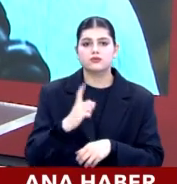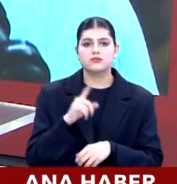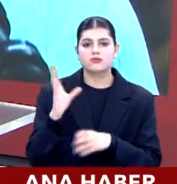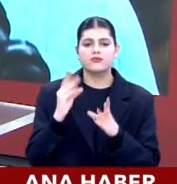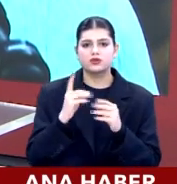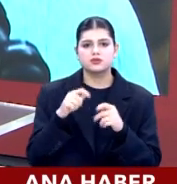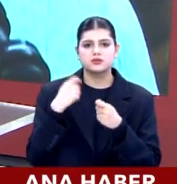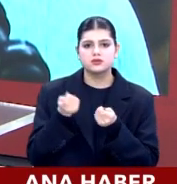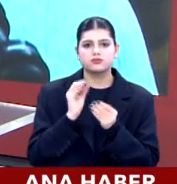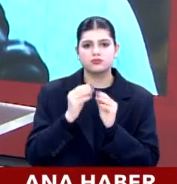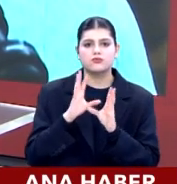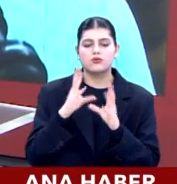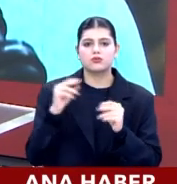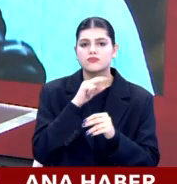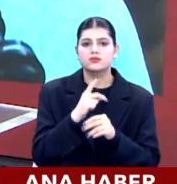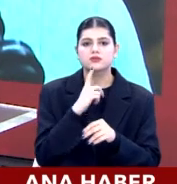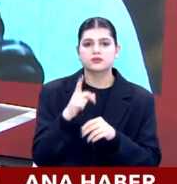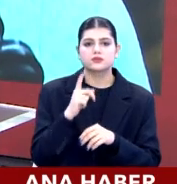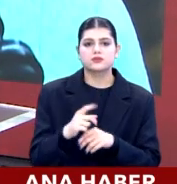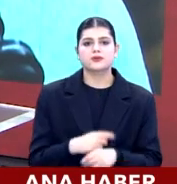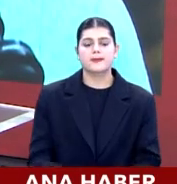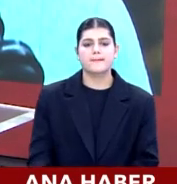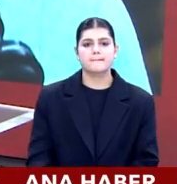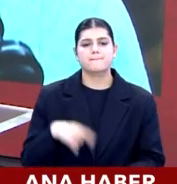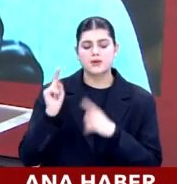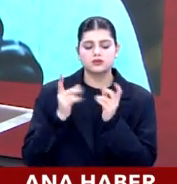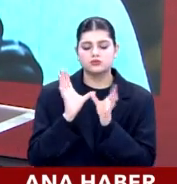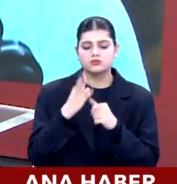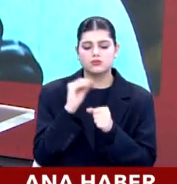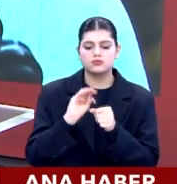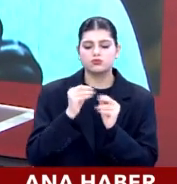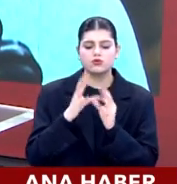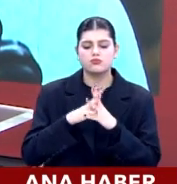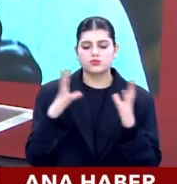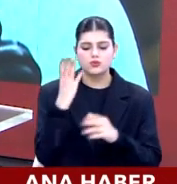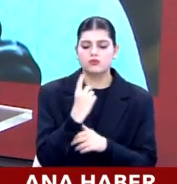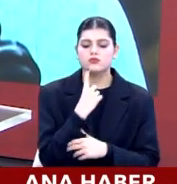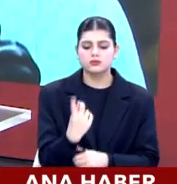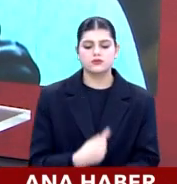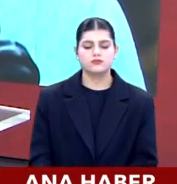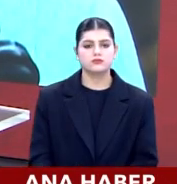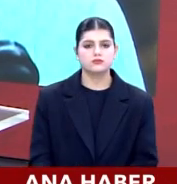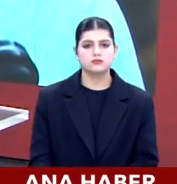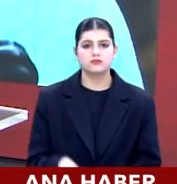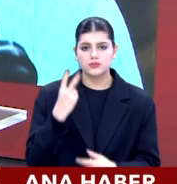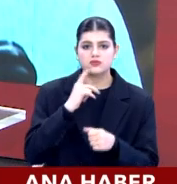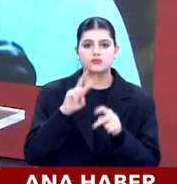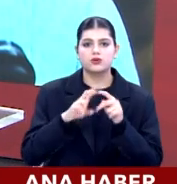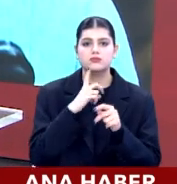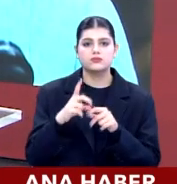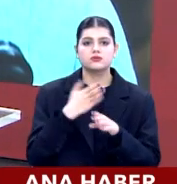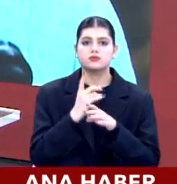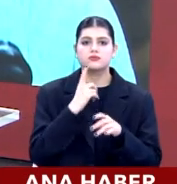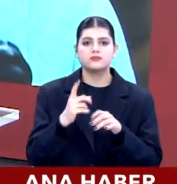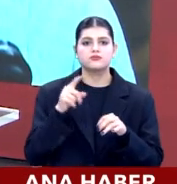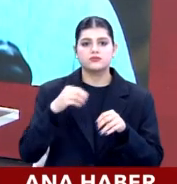Baya bir kıyamet koptu Fransa'da. Sarı yelekliler başladı başka başka gruplar çıktılar olaylar molaylar gösteriler. Baktı ki Macron hani